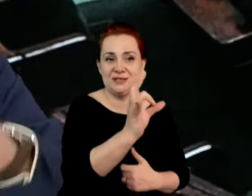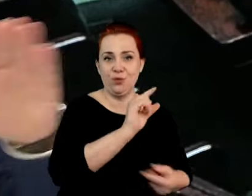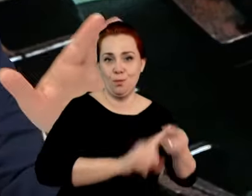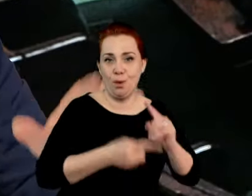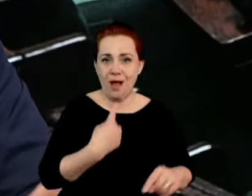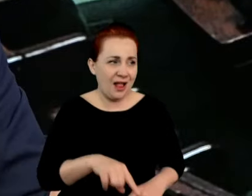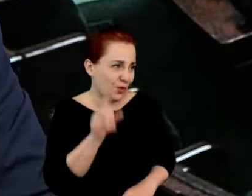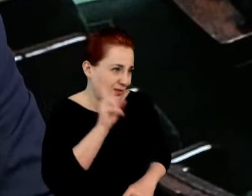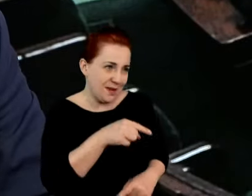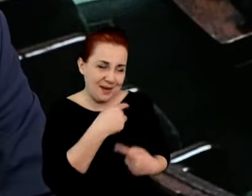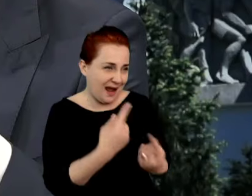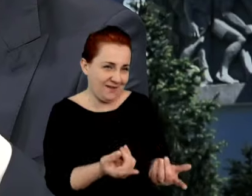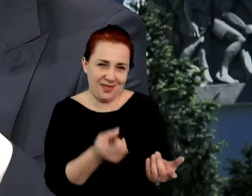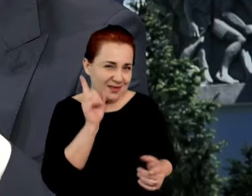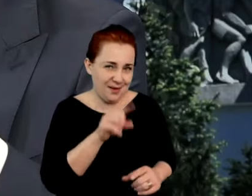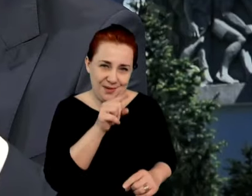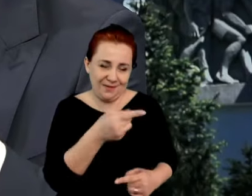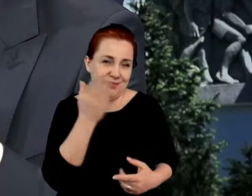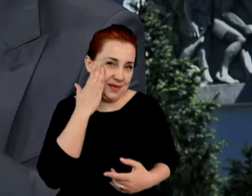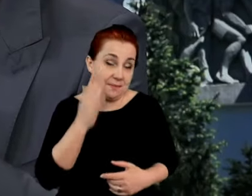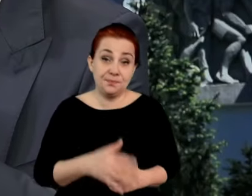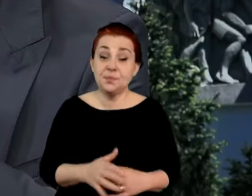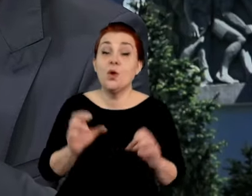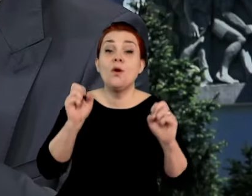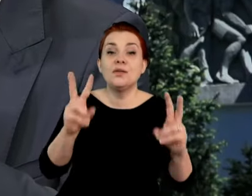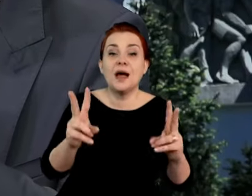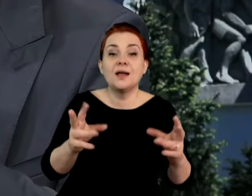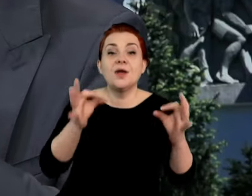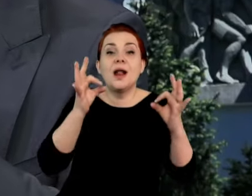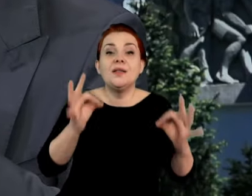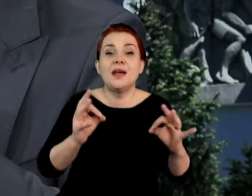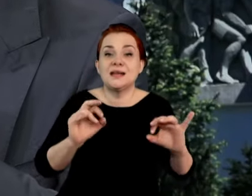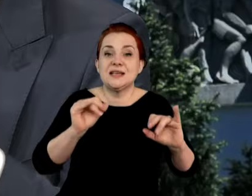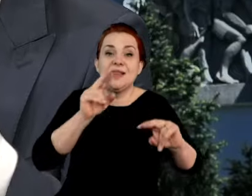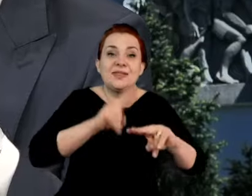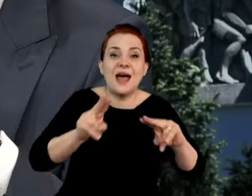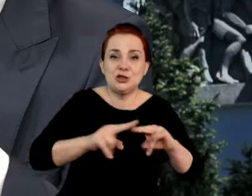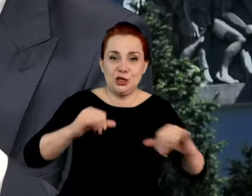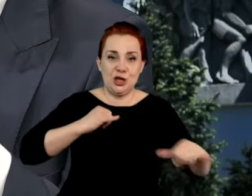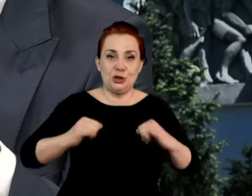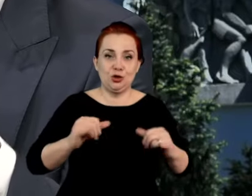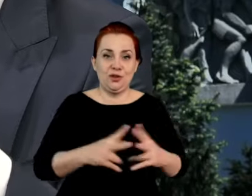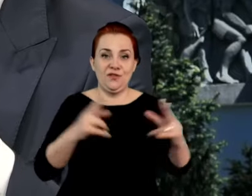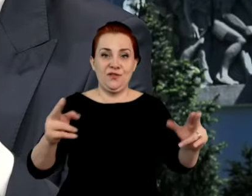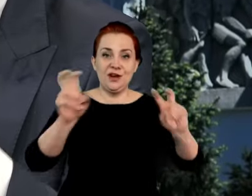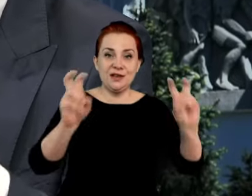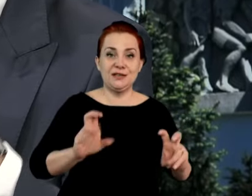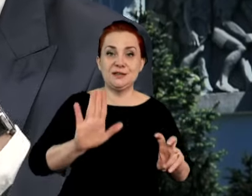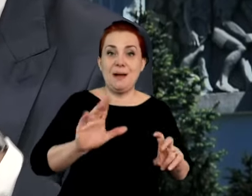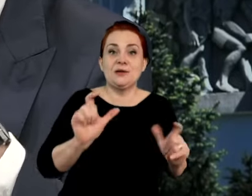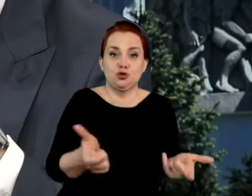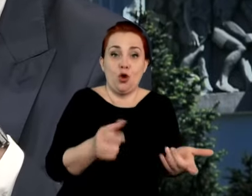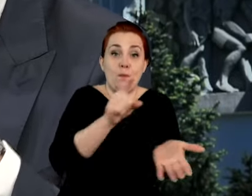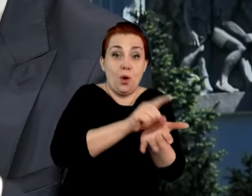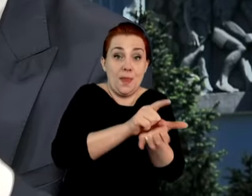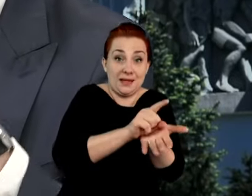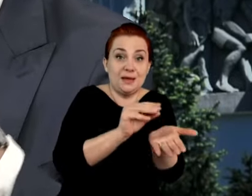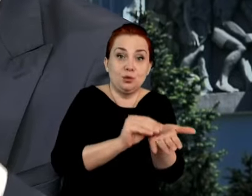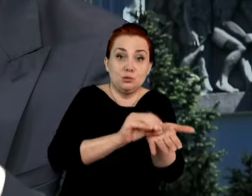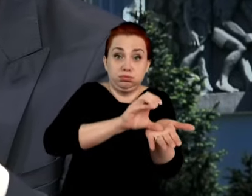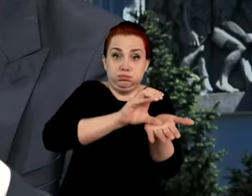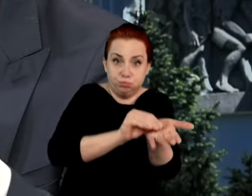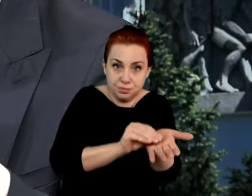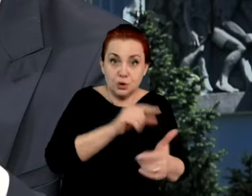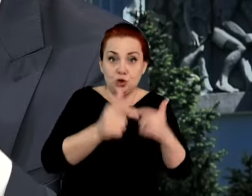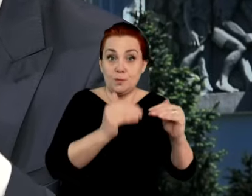właśnie. Ale to jest absolutnie nieprawda. No to teraz, co rząd, jakie instrumenty rząd w czasie kryzysu ma? Instrumenty podatkowe, może obniżać podatki? Obniżyliśmy podatki.